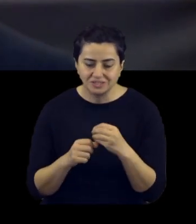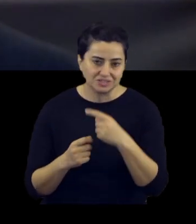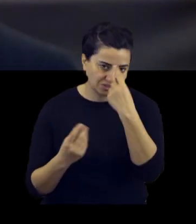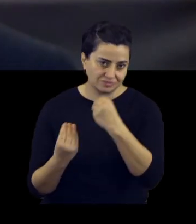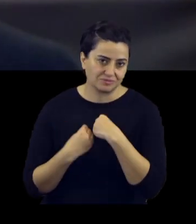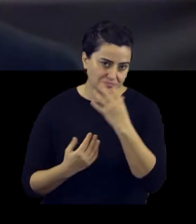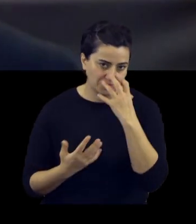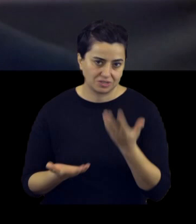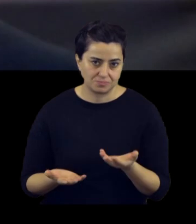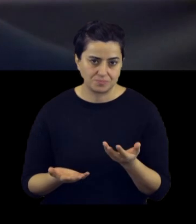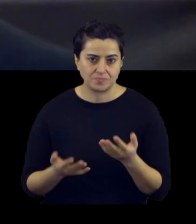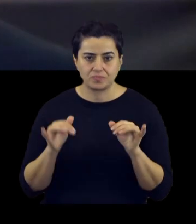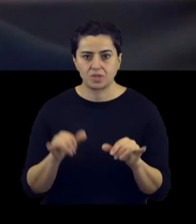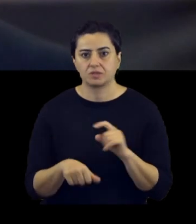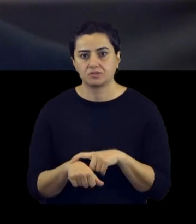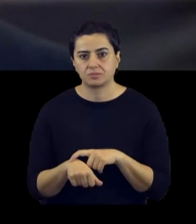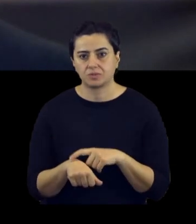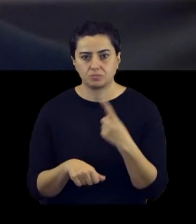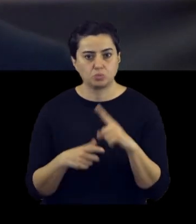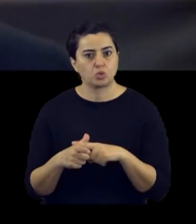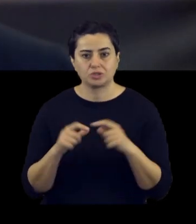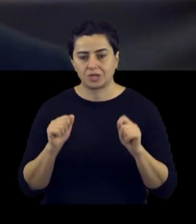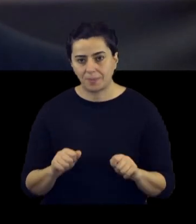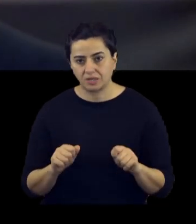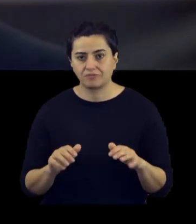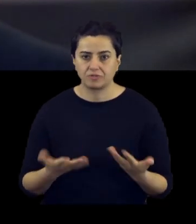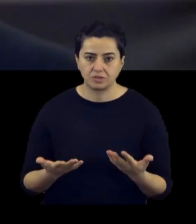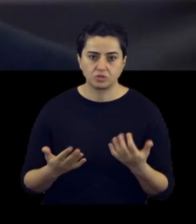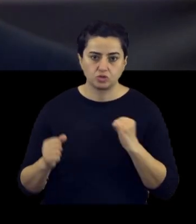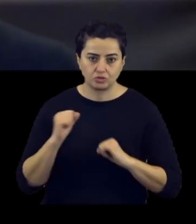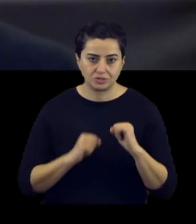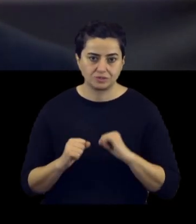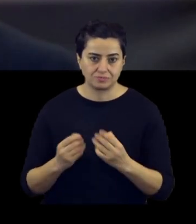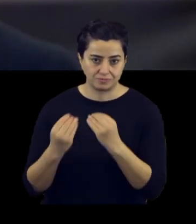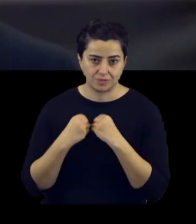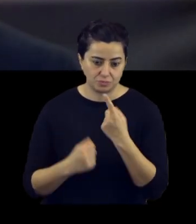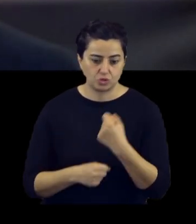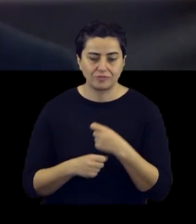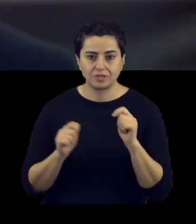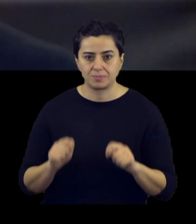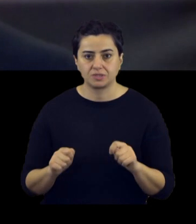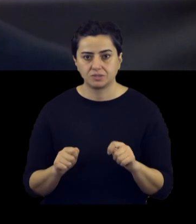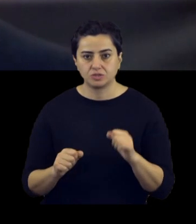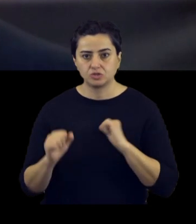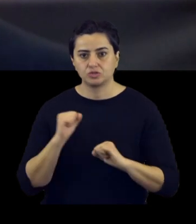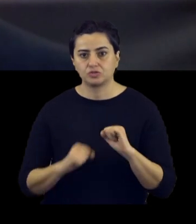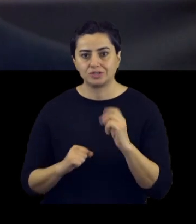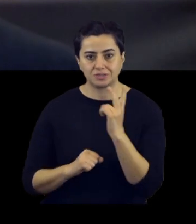imkanın sağlamalarını beklerim. Ve aynı zamanda bir proje yaparken veya üniversitenin bana verdiği bir görevi yaparken